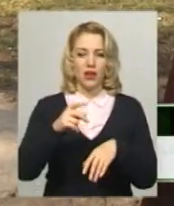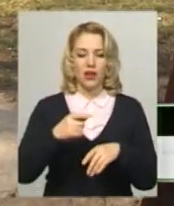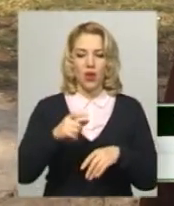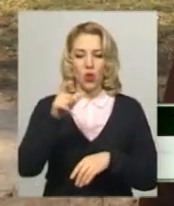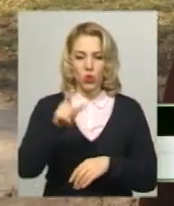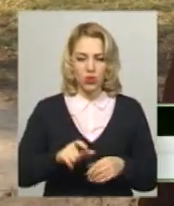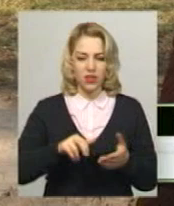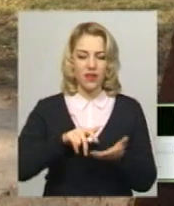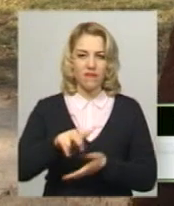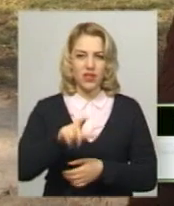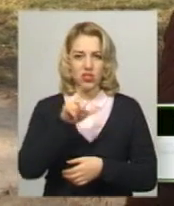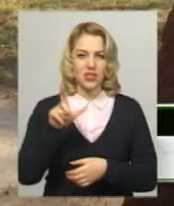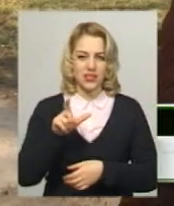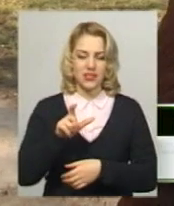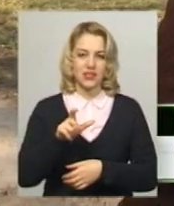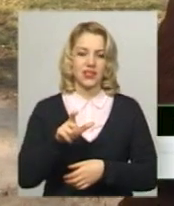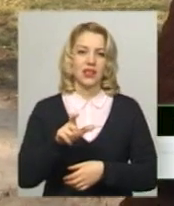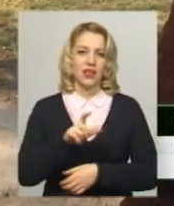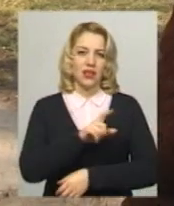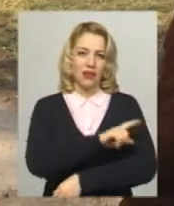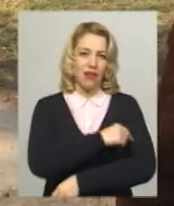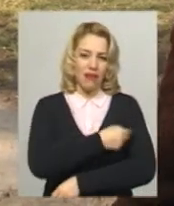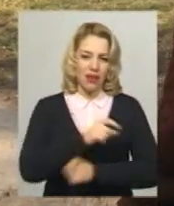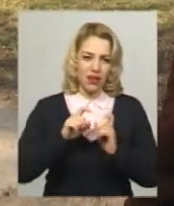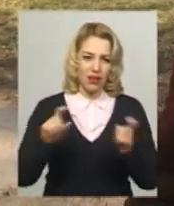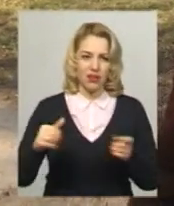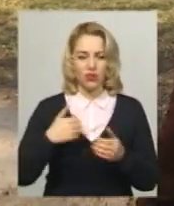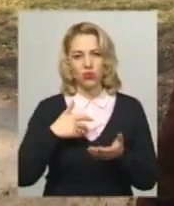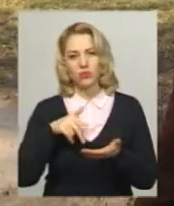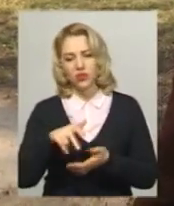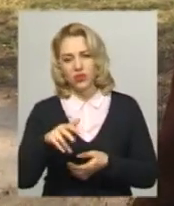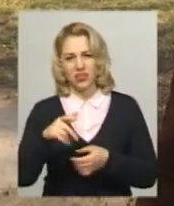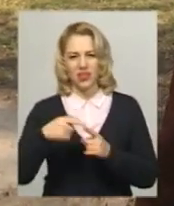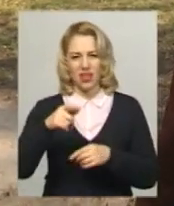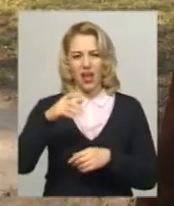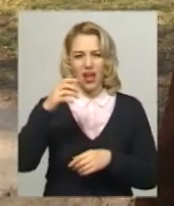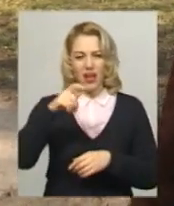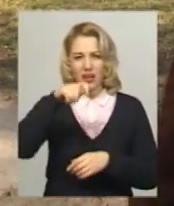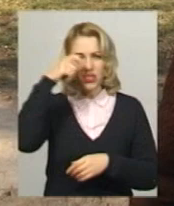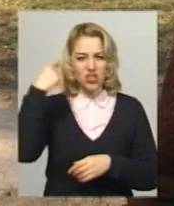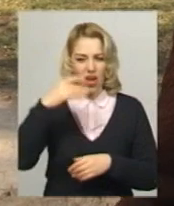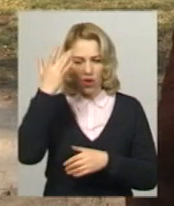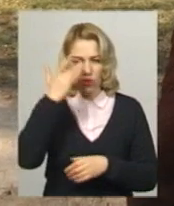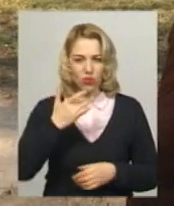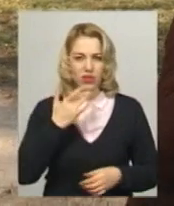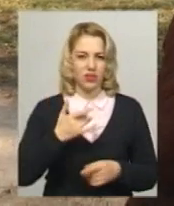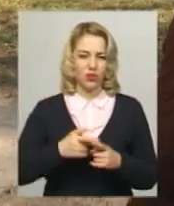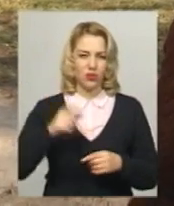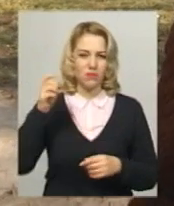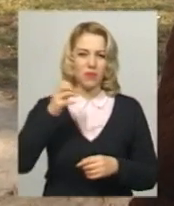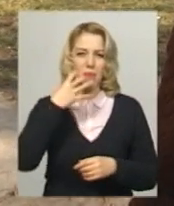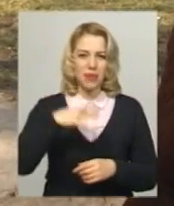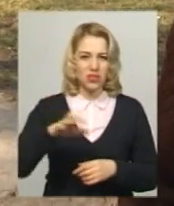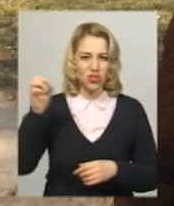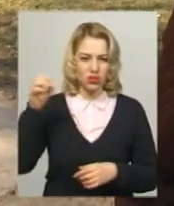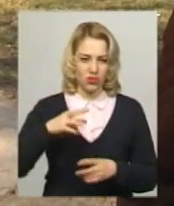хоче відпочити, пройти душевно, холодочок, літом дуже пече сонце. Це теж дуже багато на